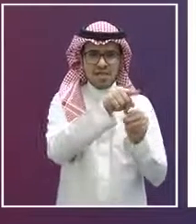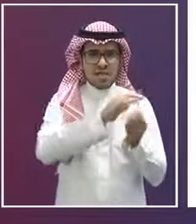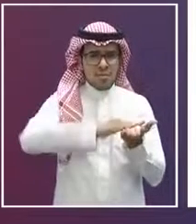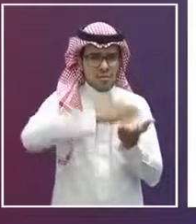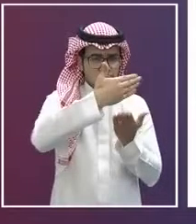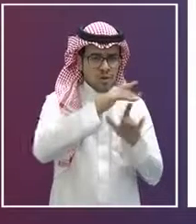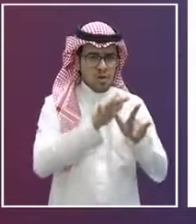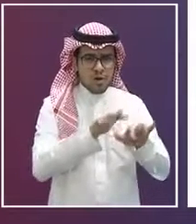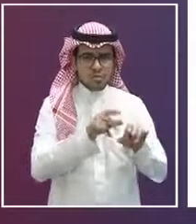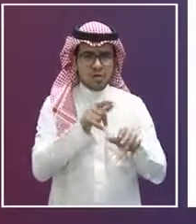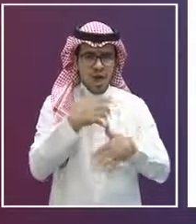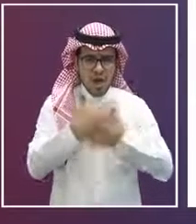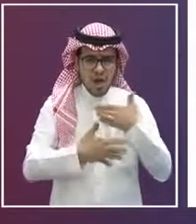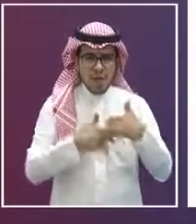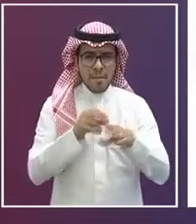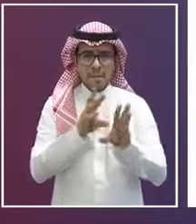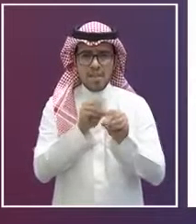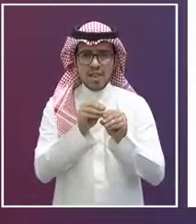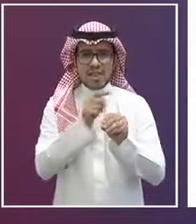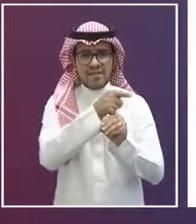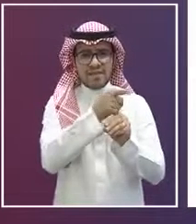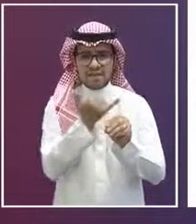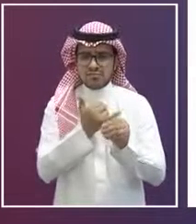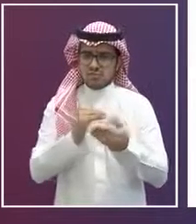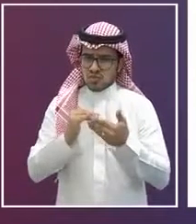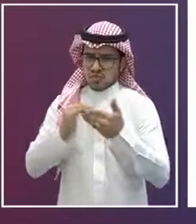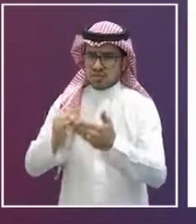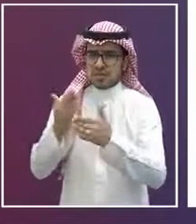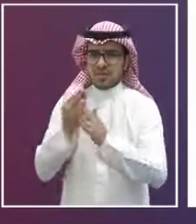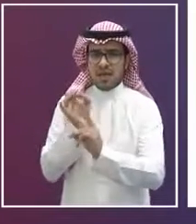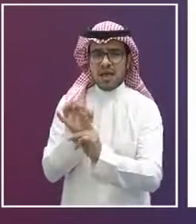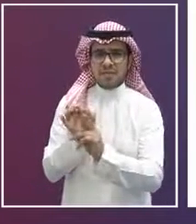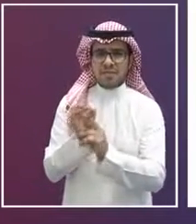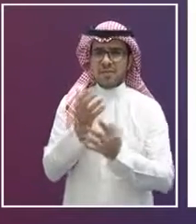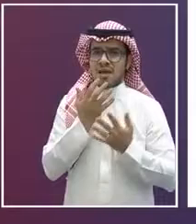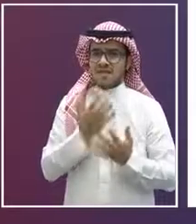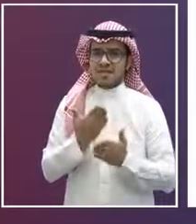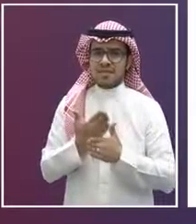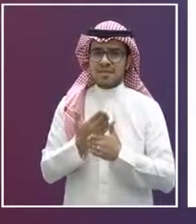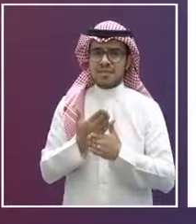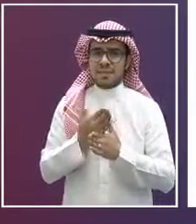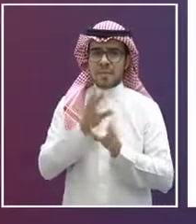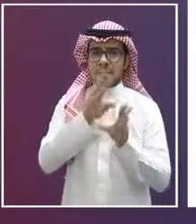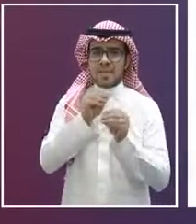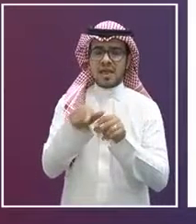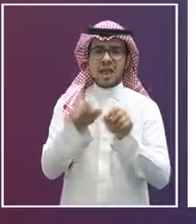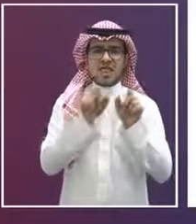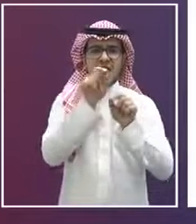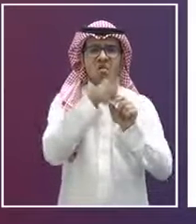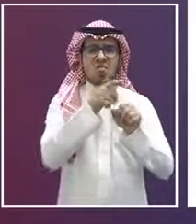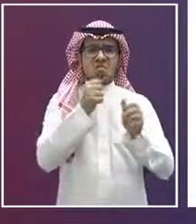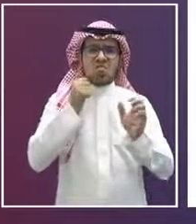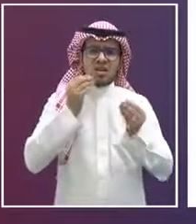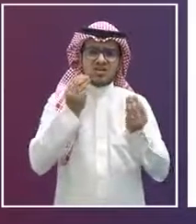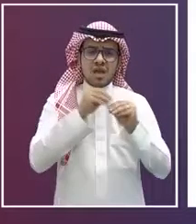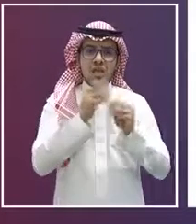لديهم أبناء يدرسون في مراحل أخرى وأيضا ليتم تخفيف الضغط على شبكة الإنترنت حيث